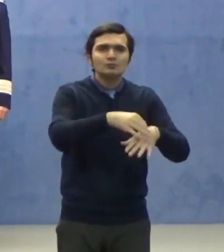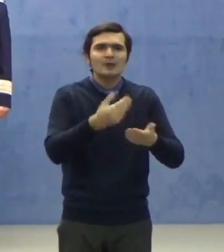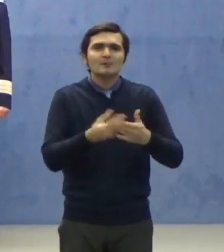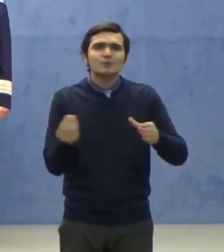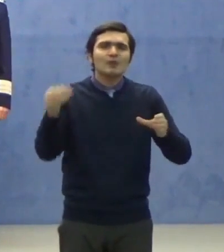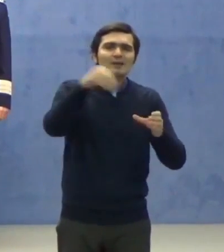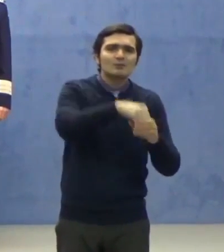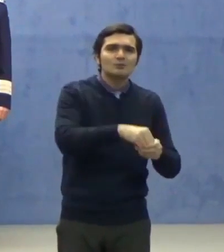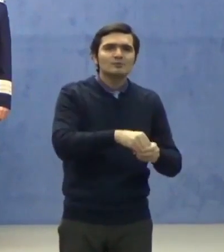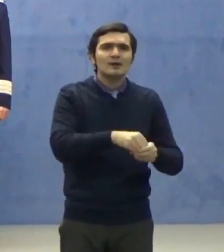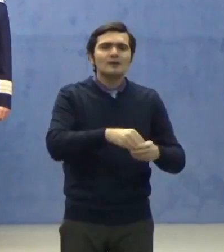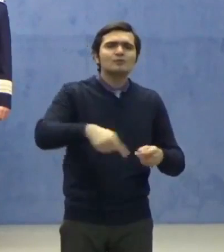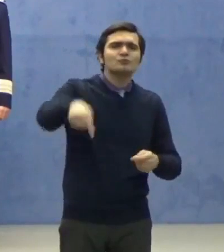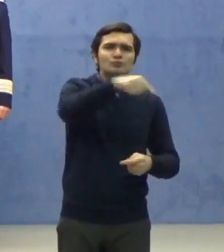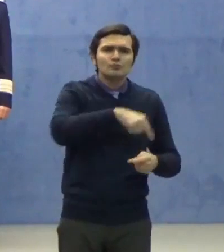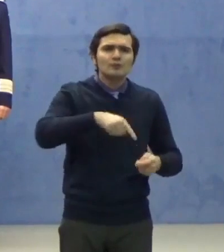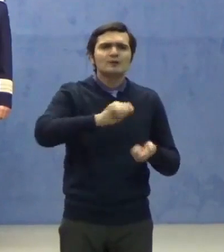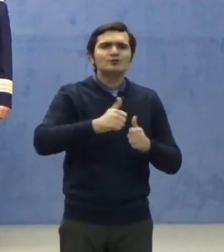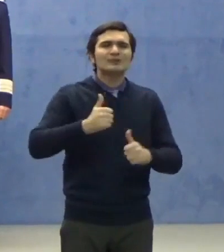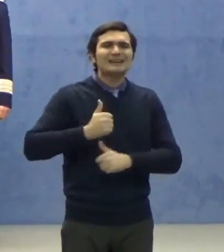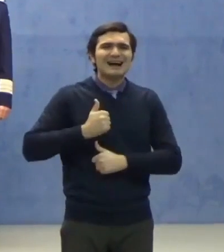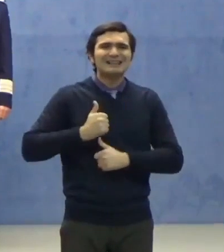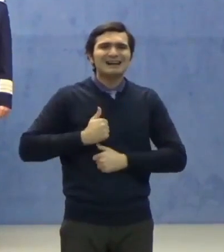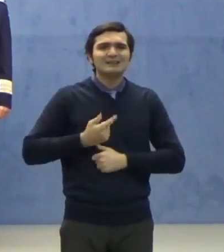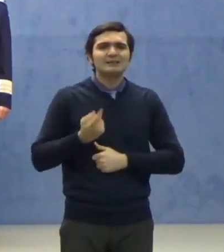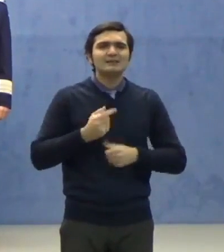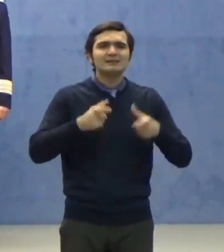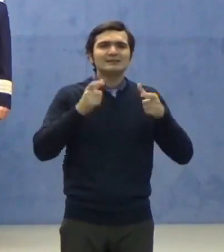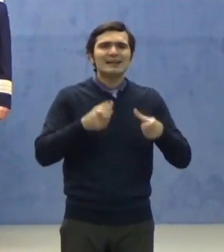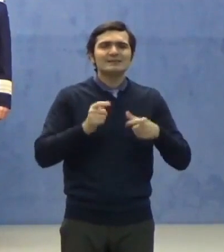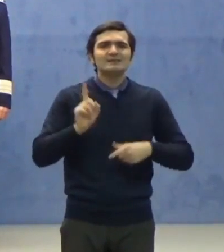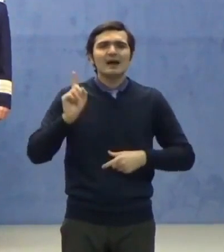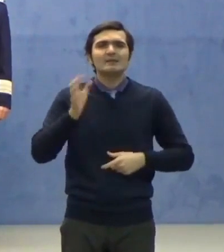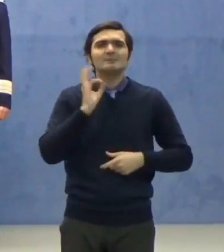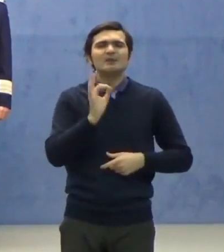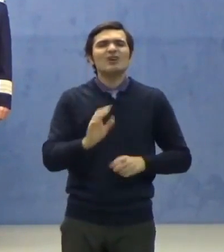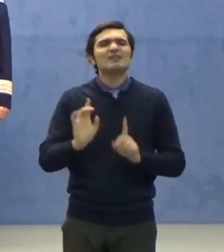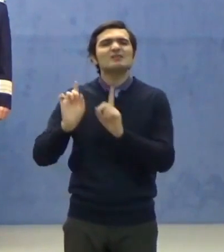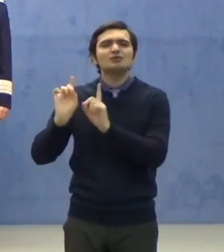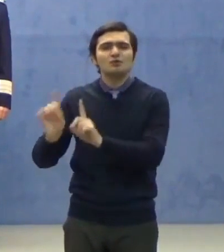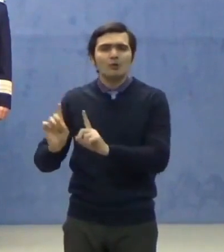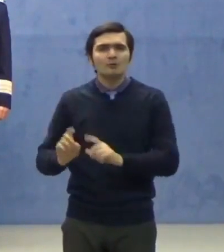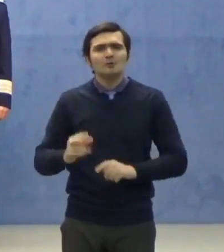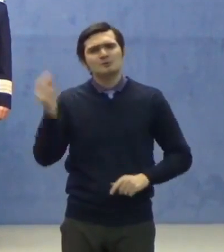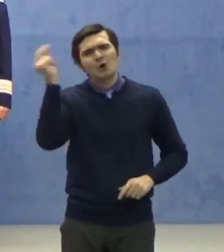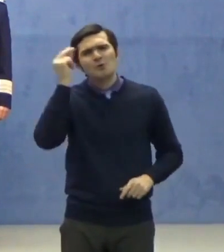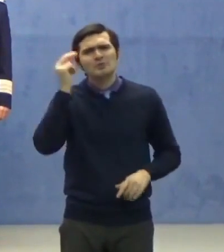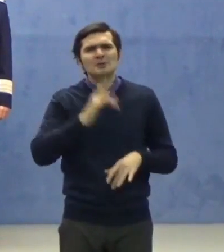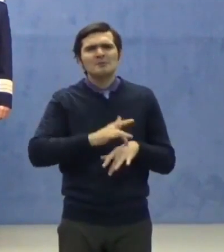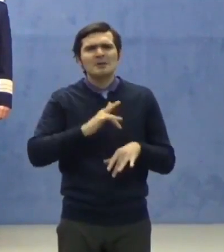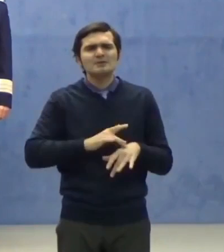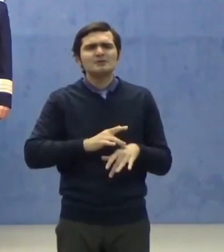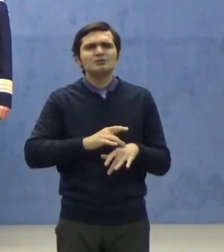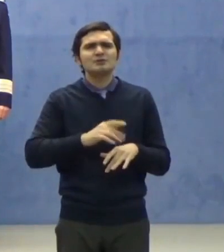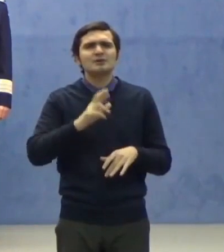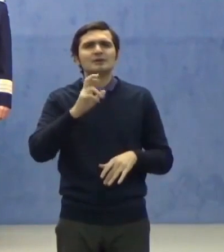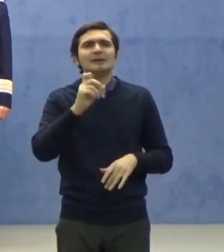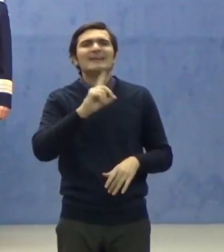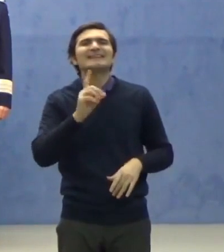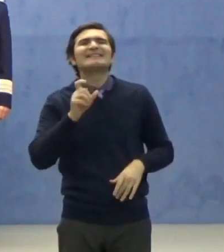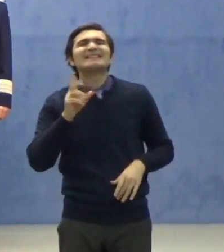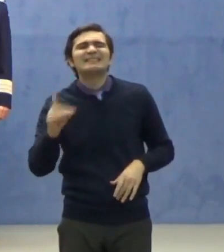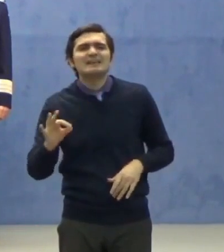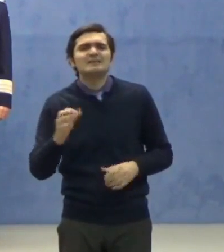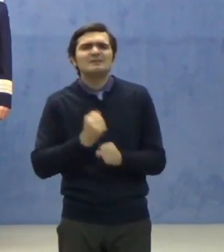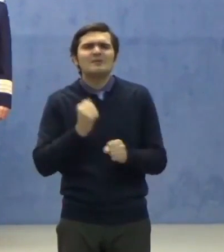gărzile din secțiile a căror specialitate o urmează. De regulă, rezidenții fac stagii și rotații, ajung pe